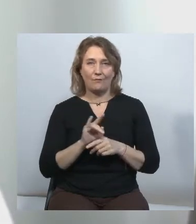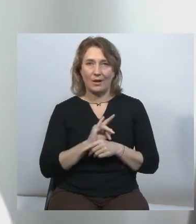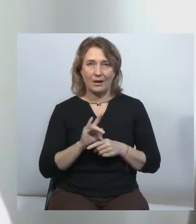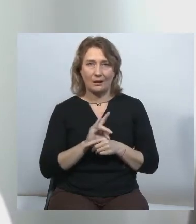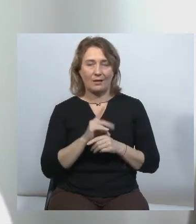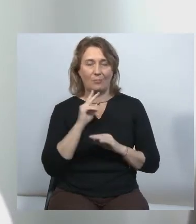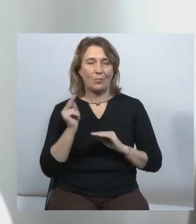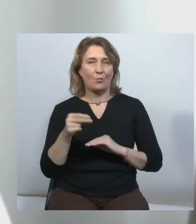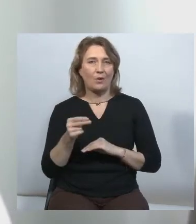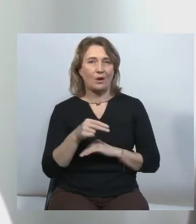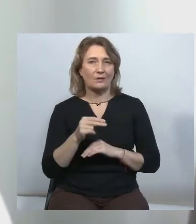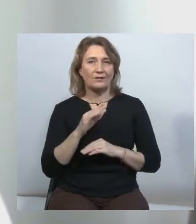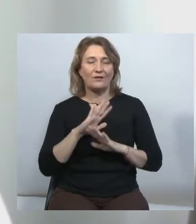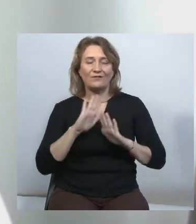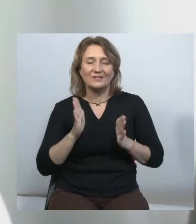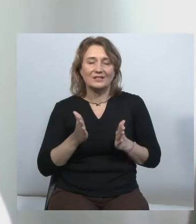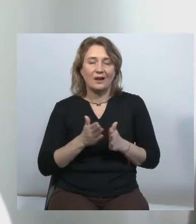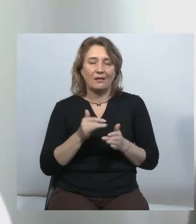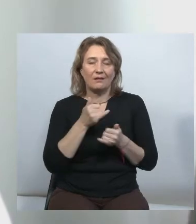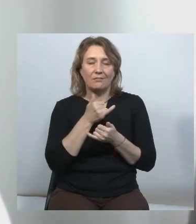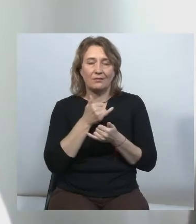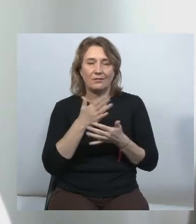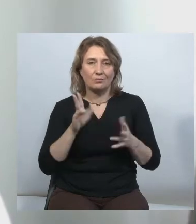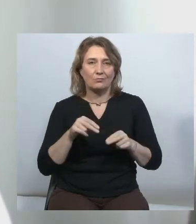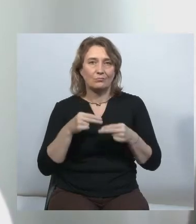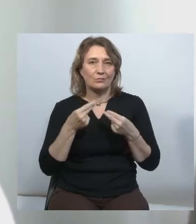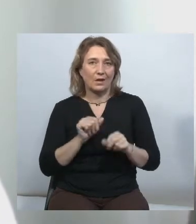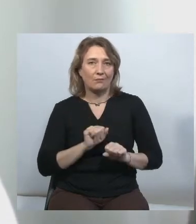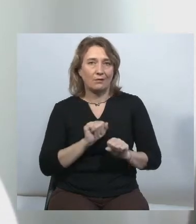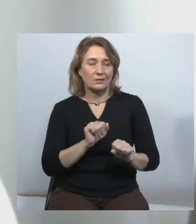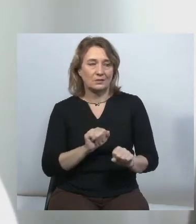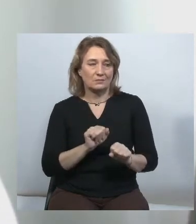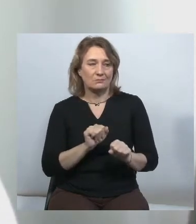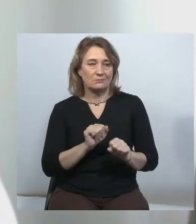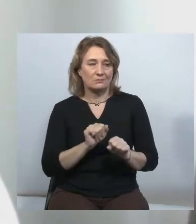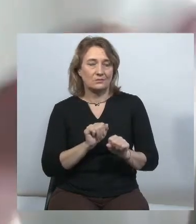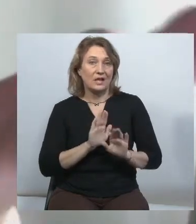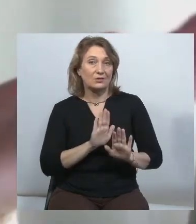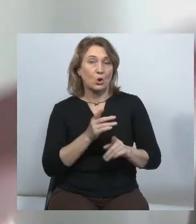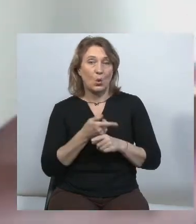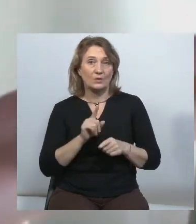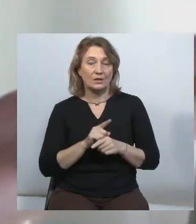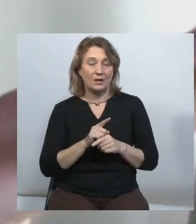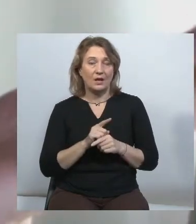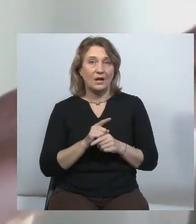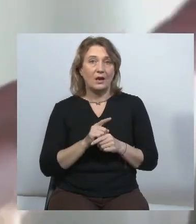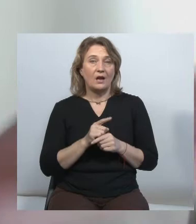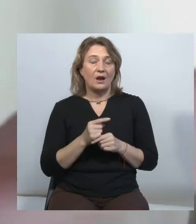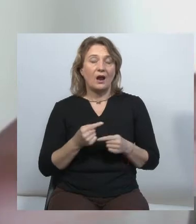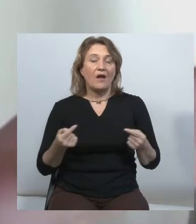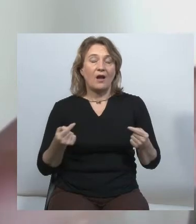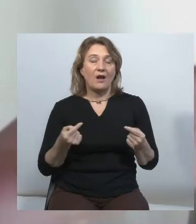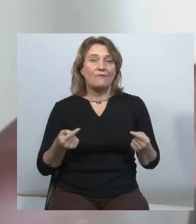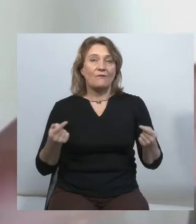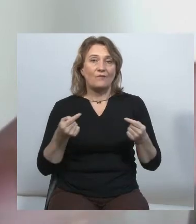пропаганді, і взагалі неможливо поставити ніякий заслон. Відповідно, звичайно, для того,